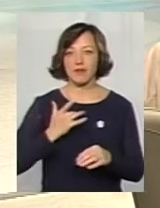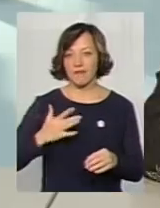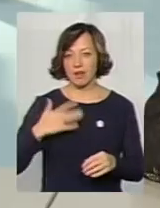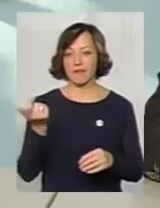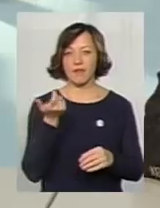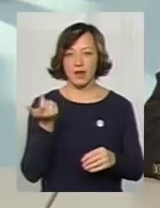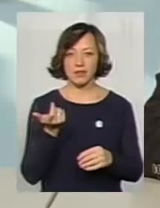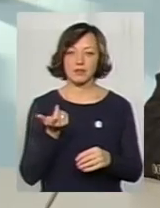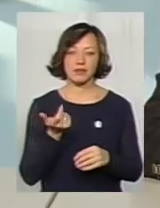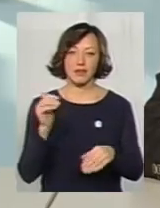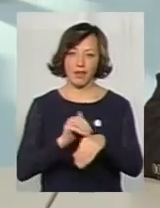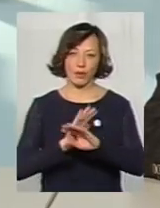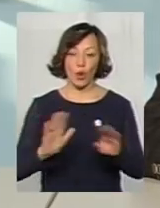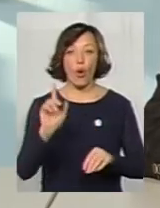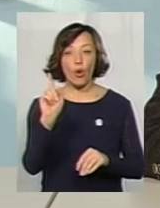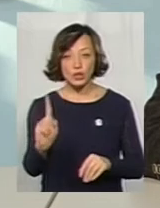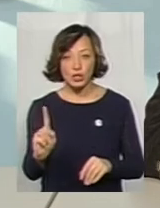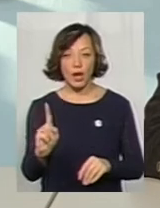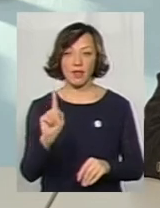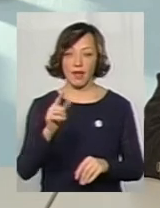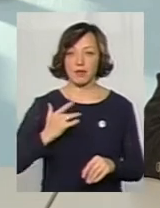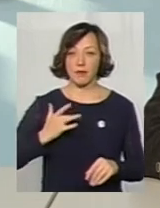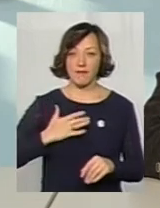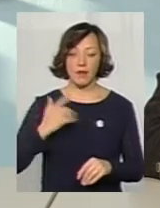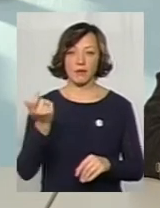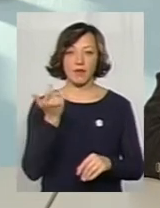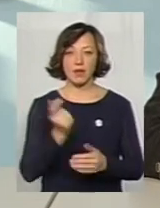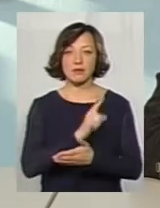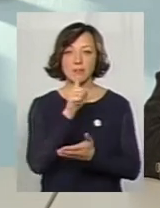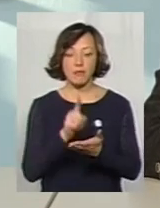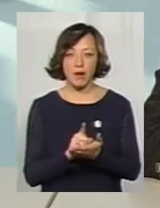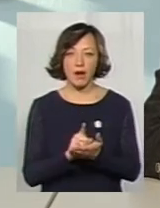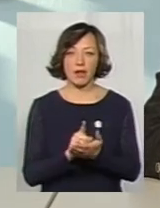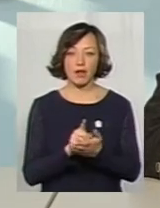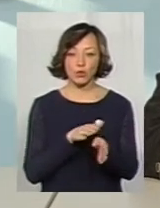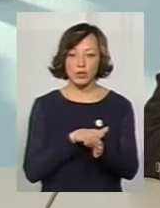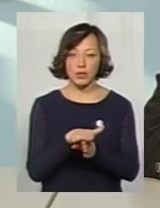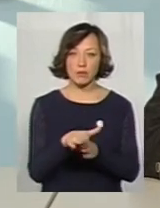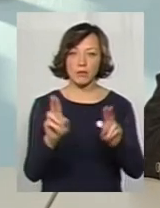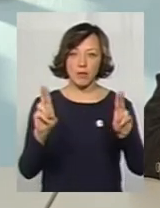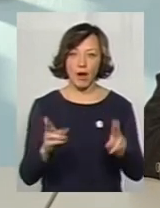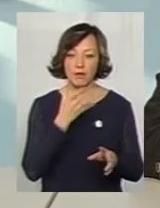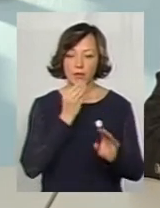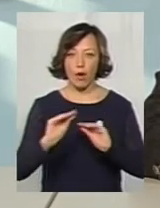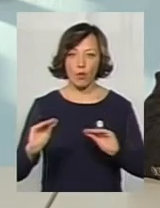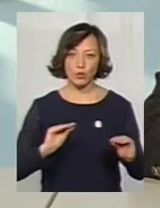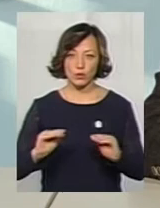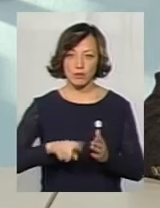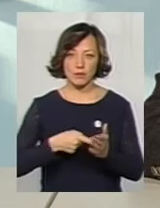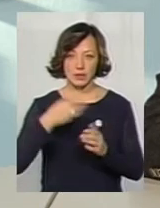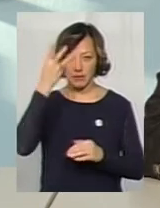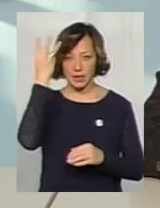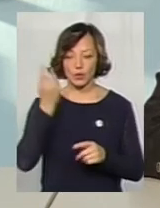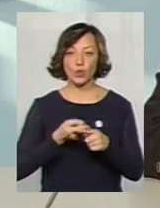власність, вона я не доторкана. Хоча навіть приватна власність має, скажімо, дотримуватись правил благоустрою в місті